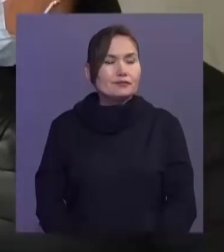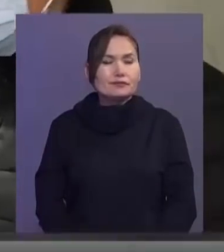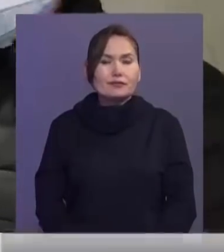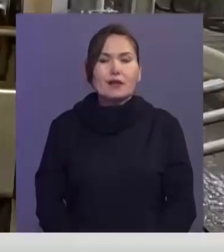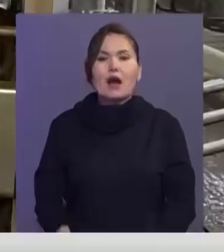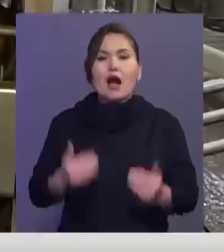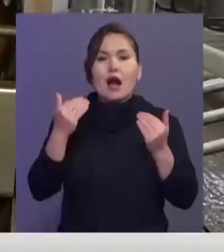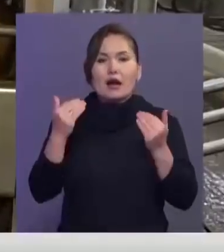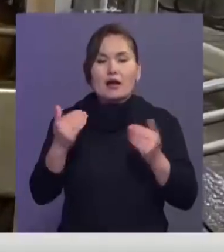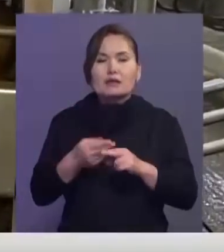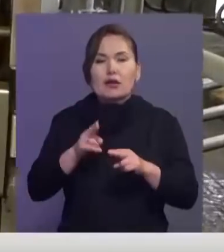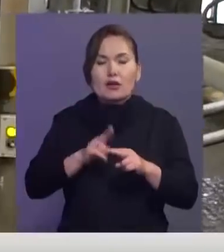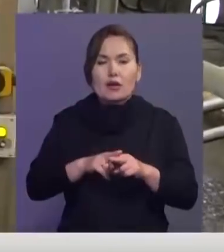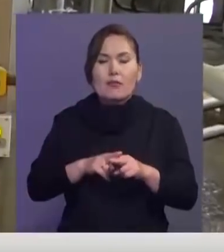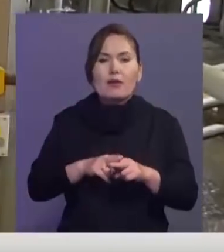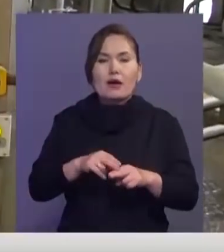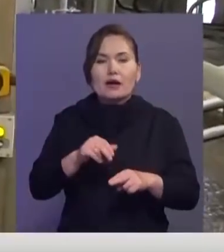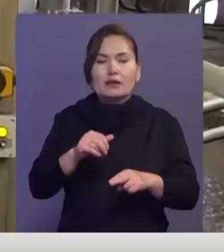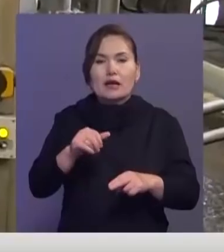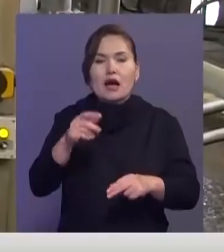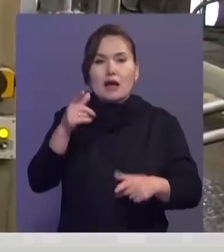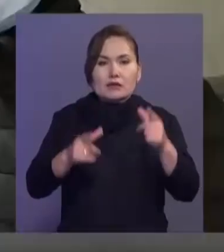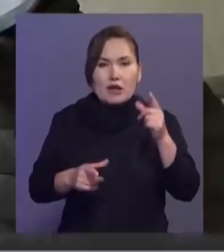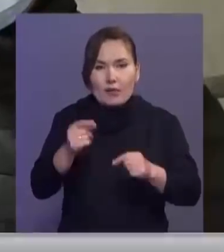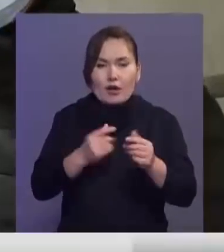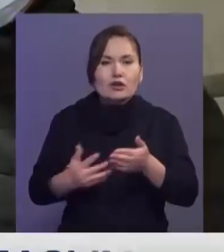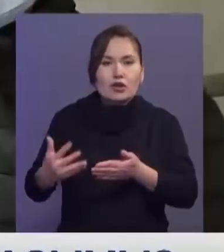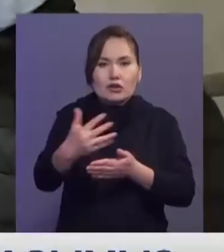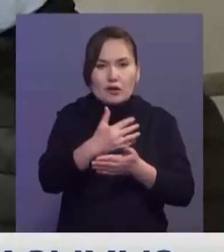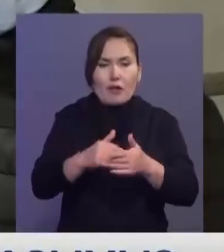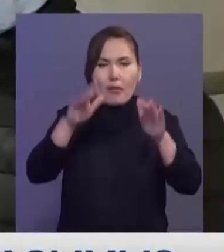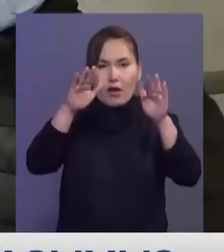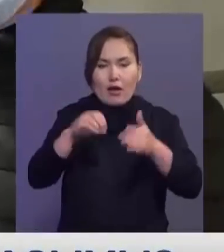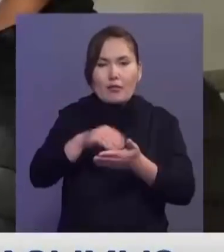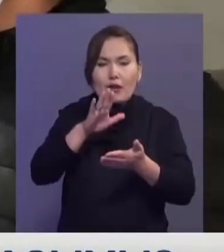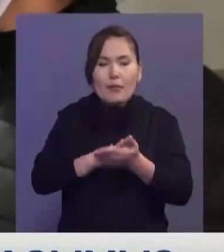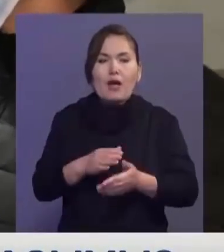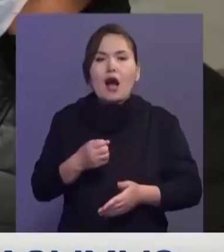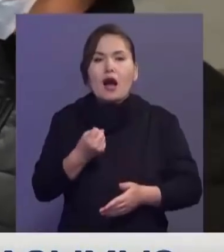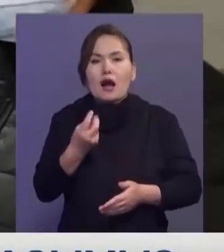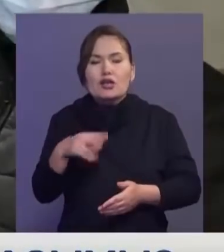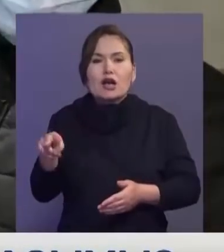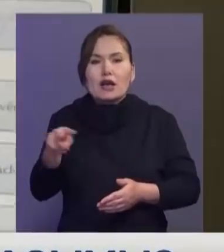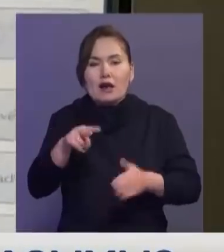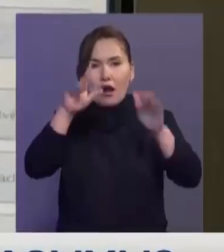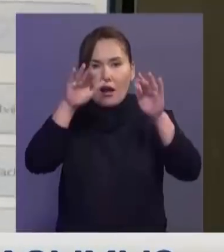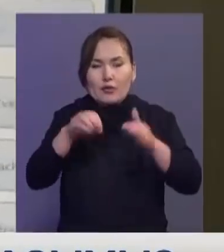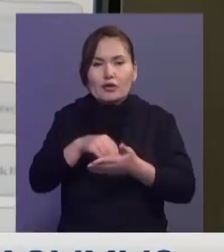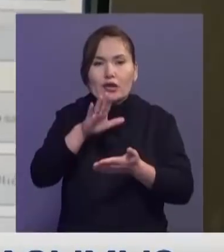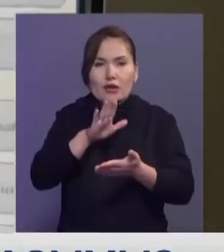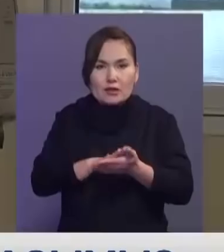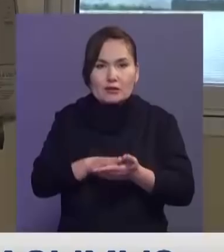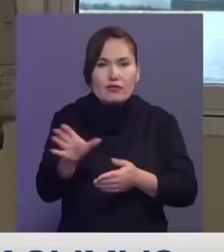Қазір лазер жеріні бөзі тауып, сүт сауады. Бүкілдерек осында ажазылады. Қанша лейтір сүт сауылғаны компьютерге еңгізледі.